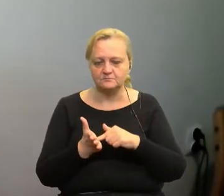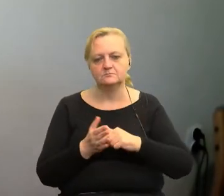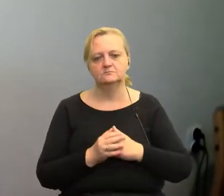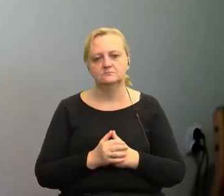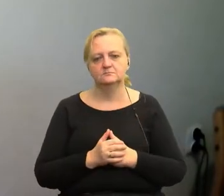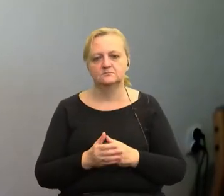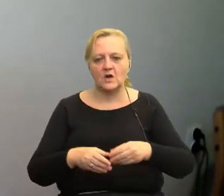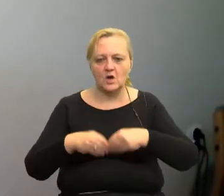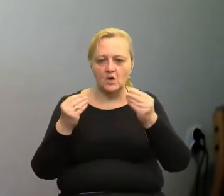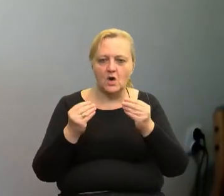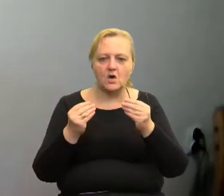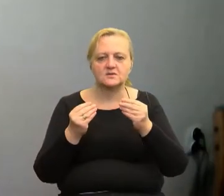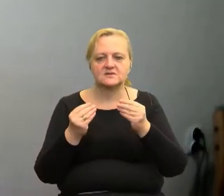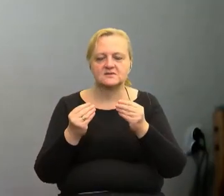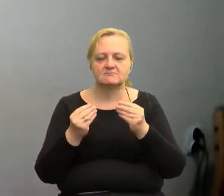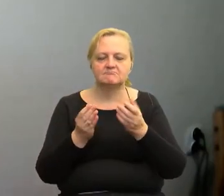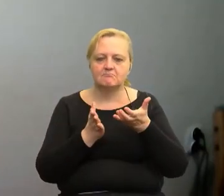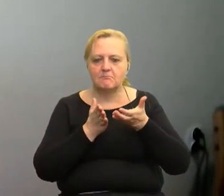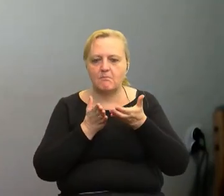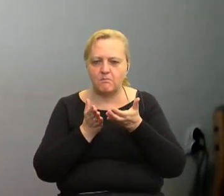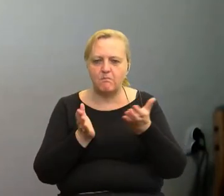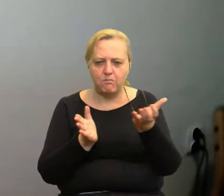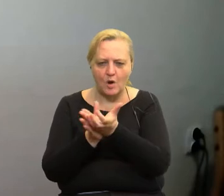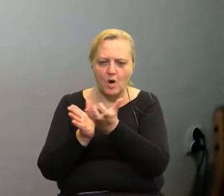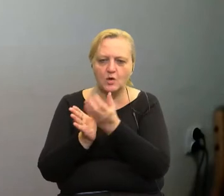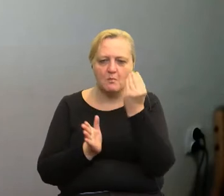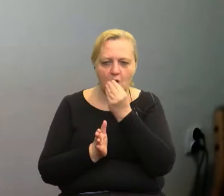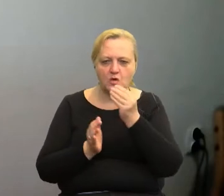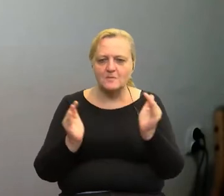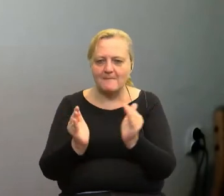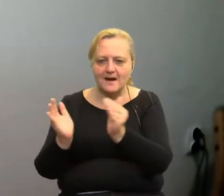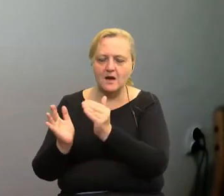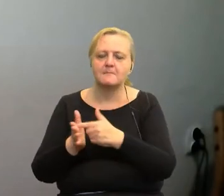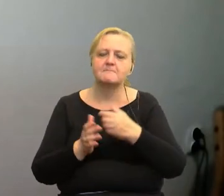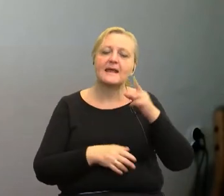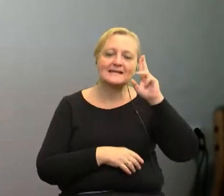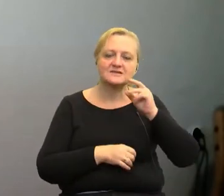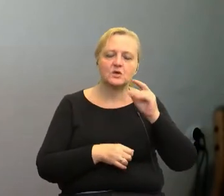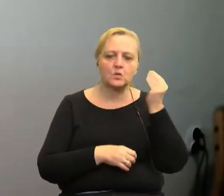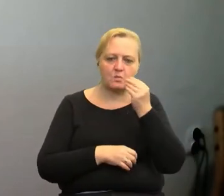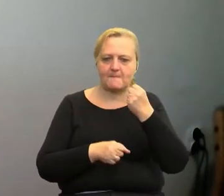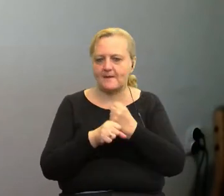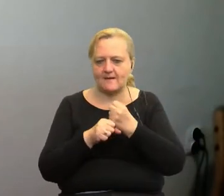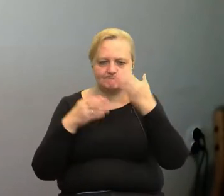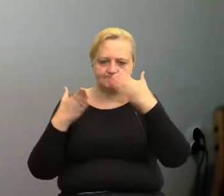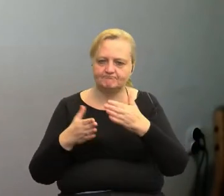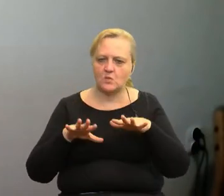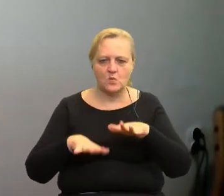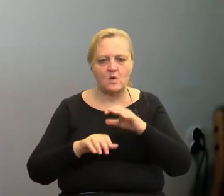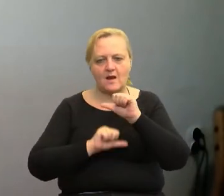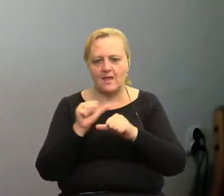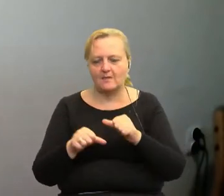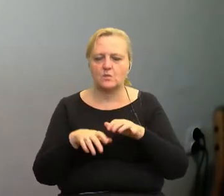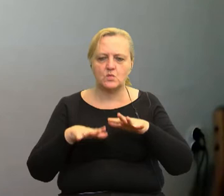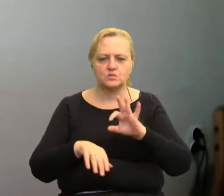rozwojem małych portów morskich. Pracujemy już od wielu lat w Instytucie Morskim. To nie jest nic nowego. Wiele projektów